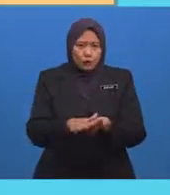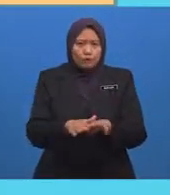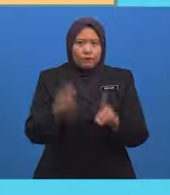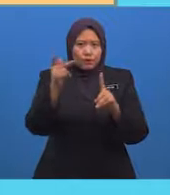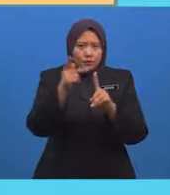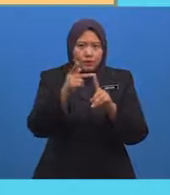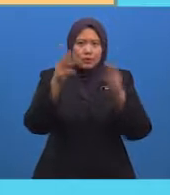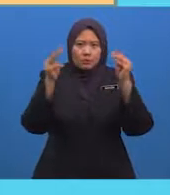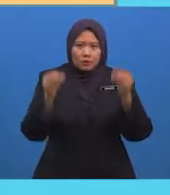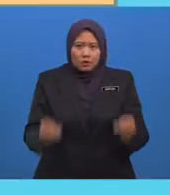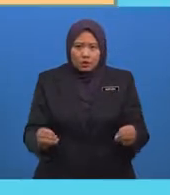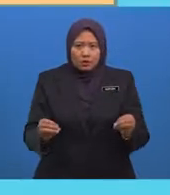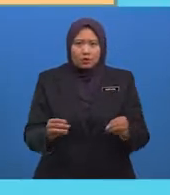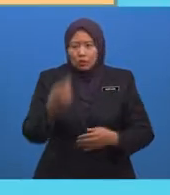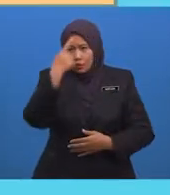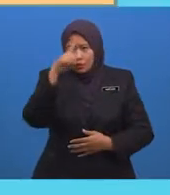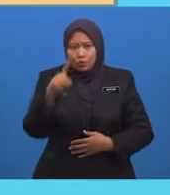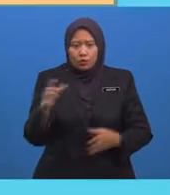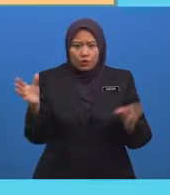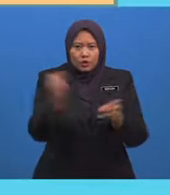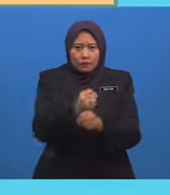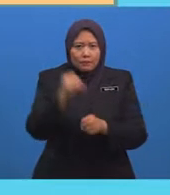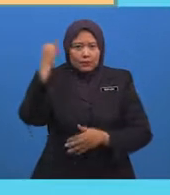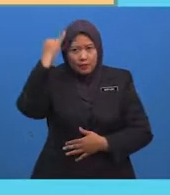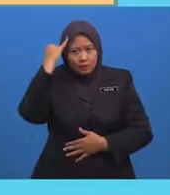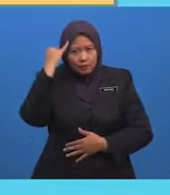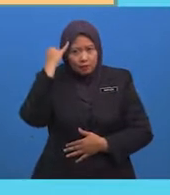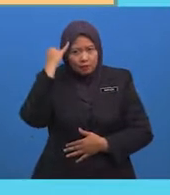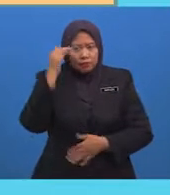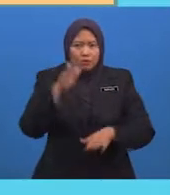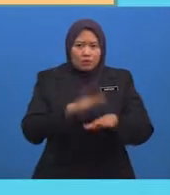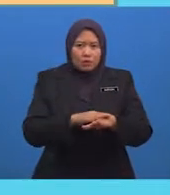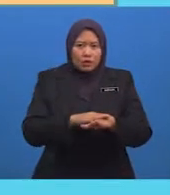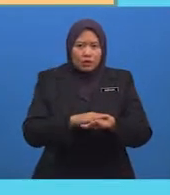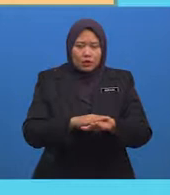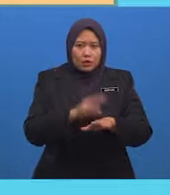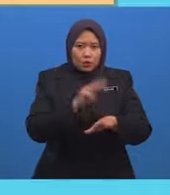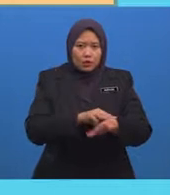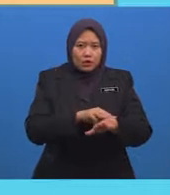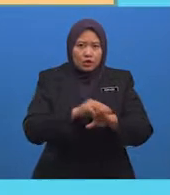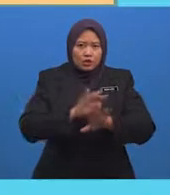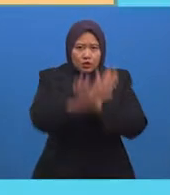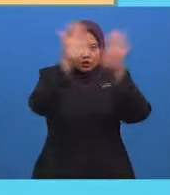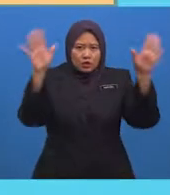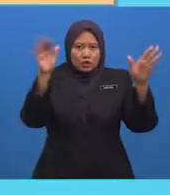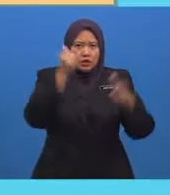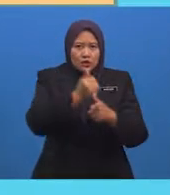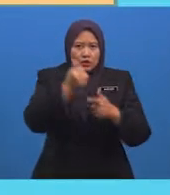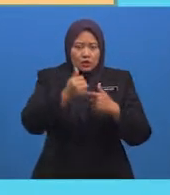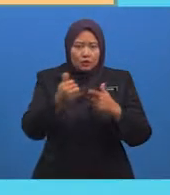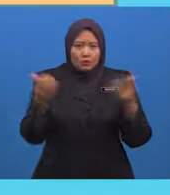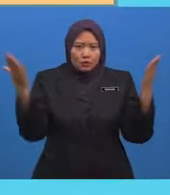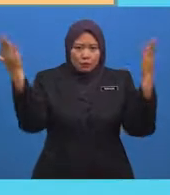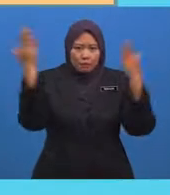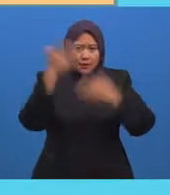Pada peringkat awal Masjid-masjid di Mesir Menawarkan pembelajaran ilmu